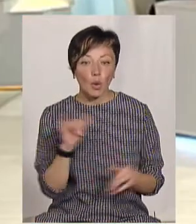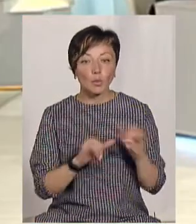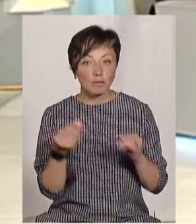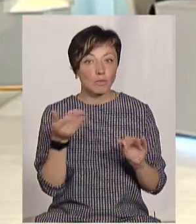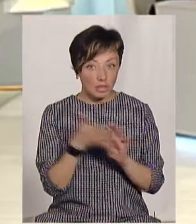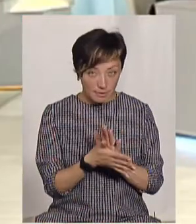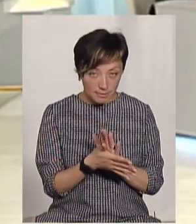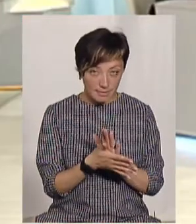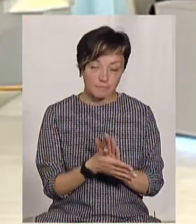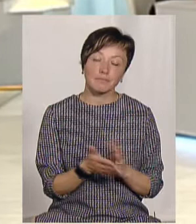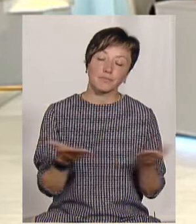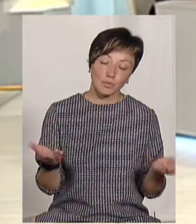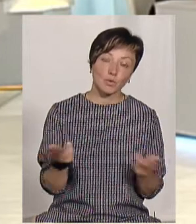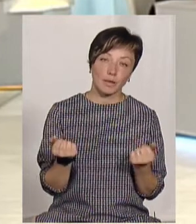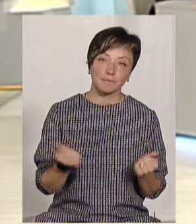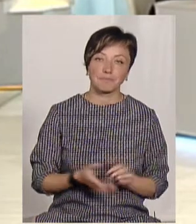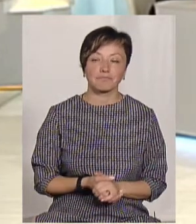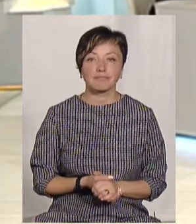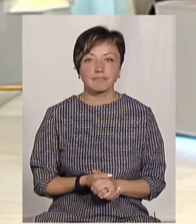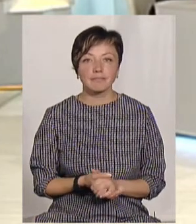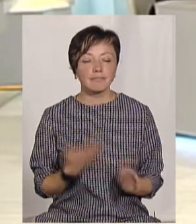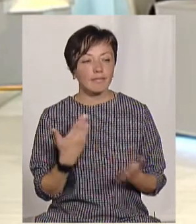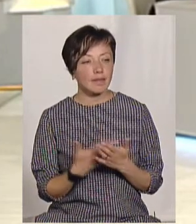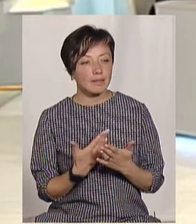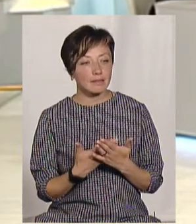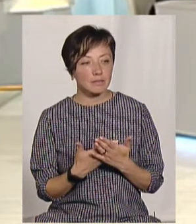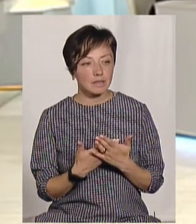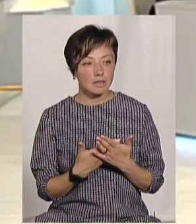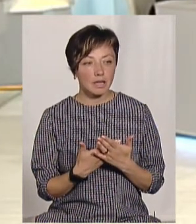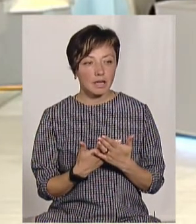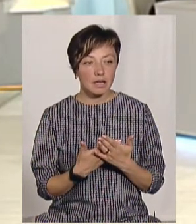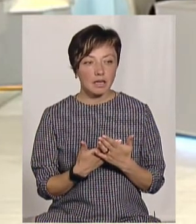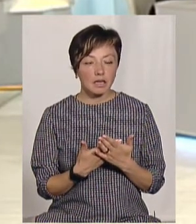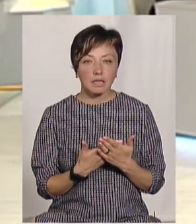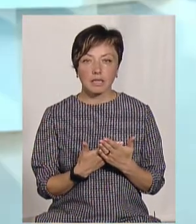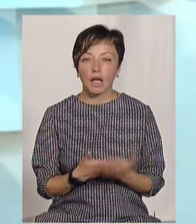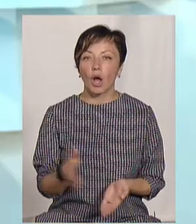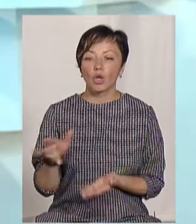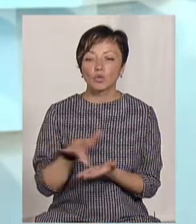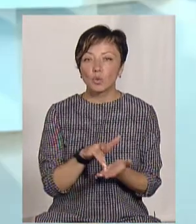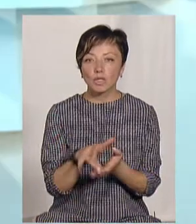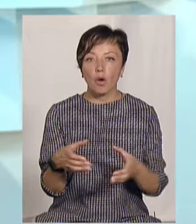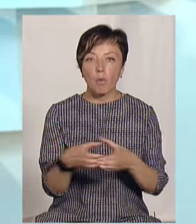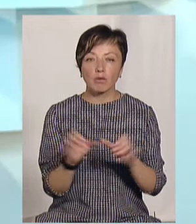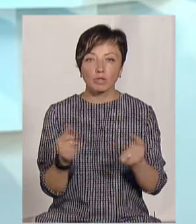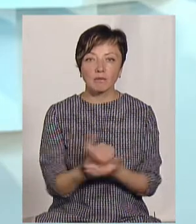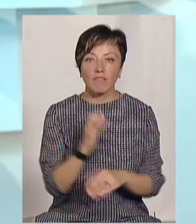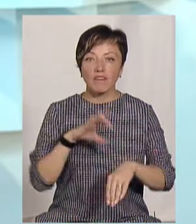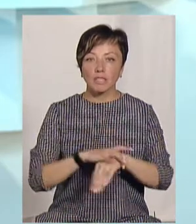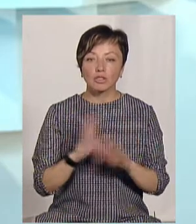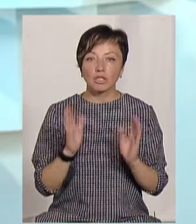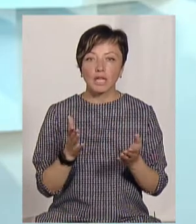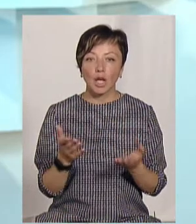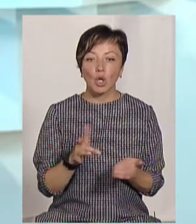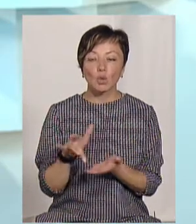кудись потратить. Ну, власне, так. Наприклад, з туризму безпосередньо громада може заробляти фактично лише на